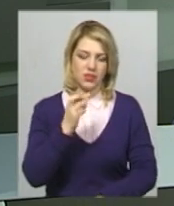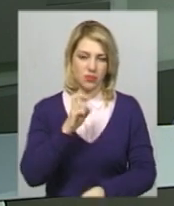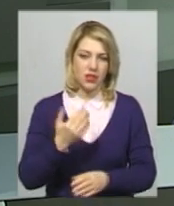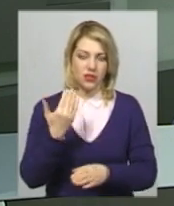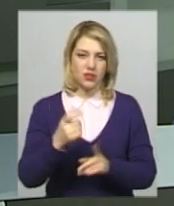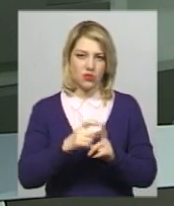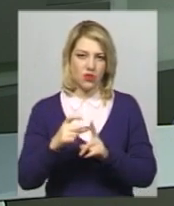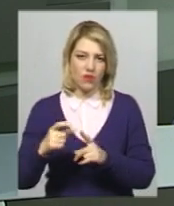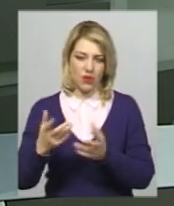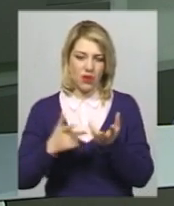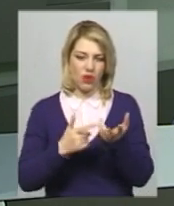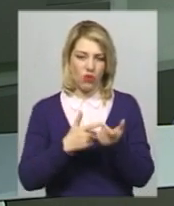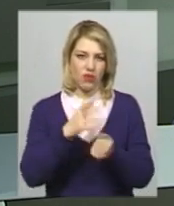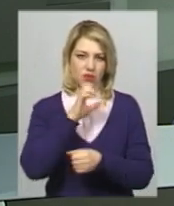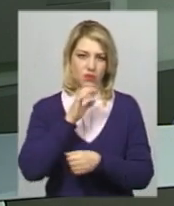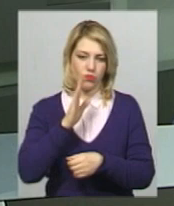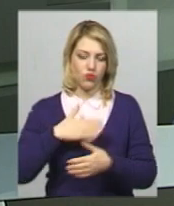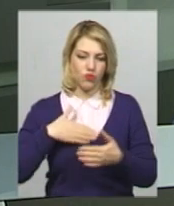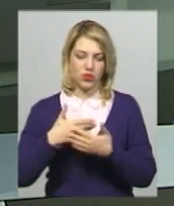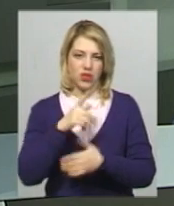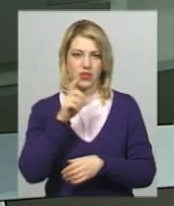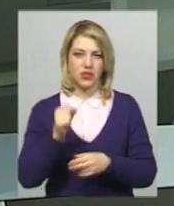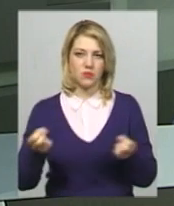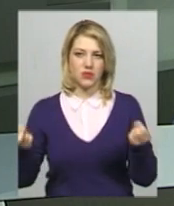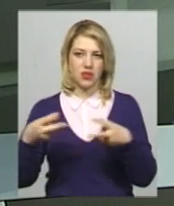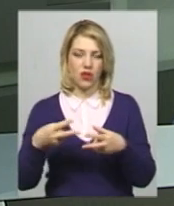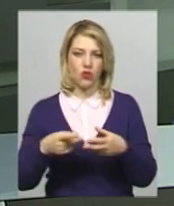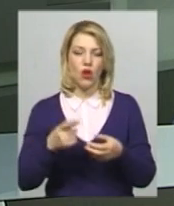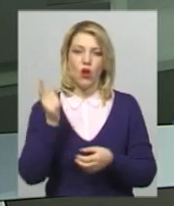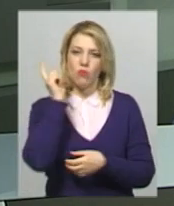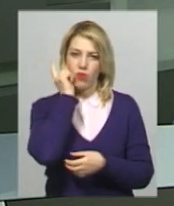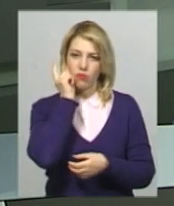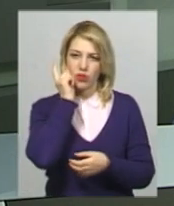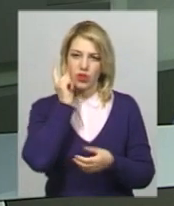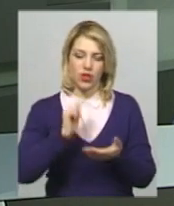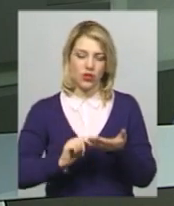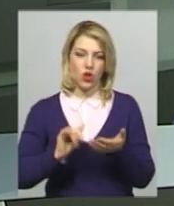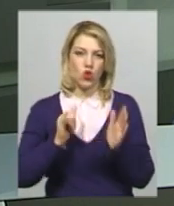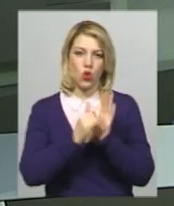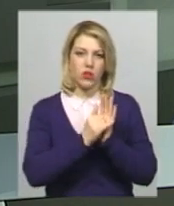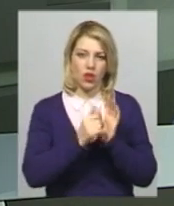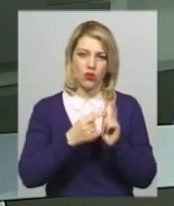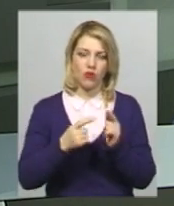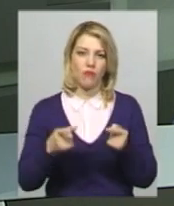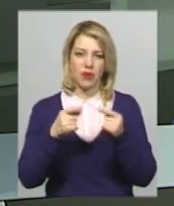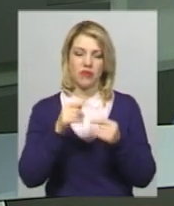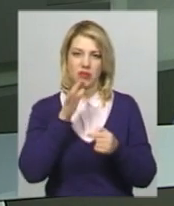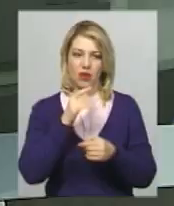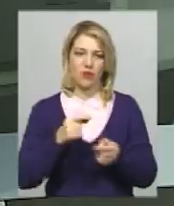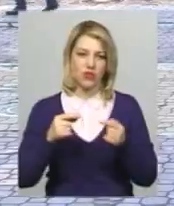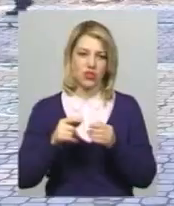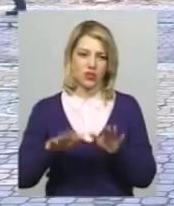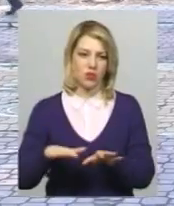За її словами, рахувати собак будуть волонтери за допомогою спеціального мобільного додатку у певні терміни та у визначених місцях.